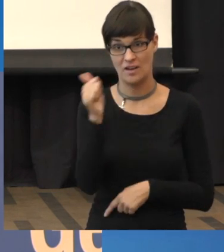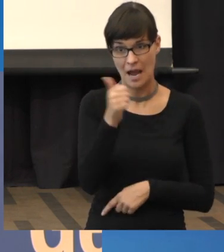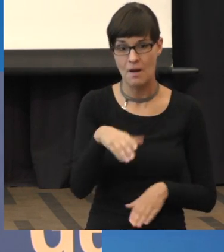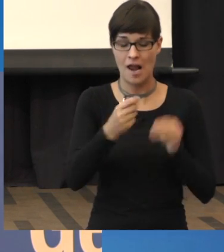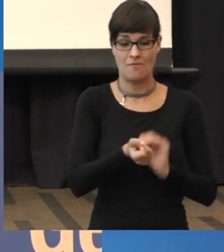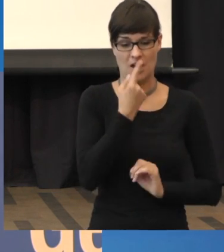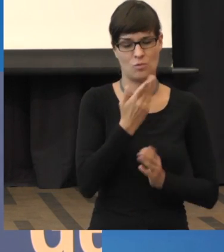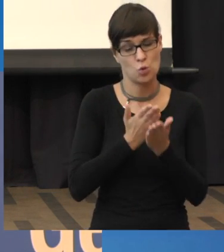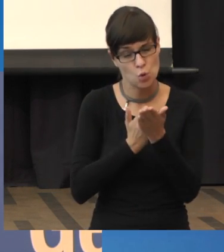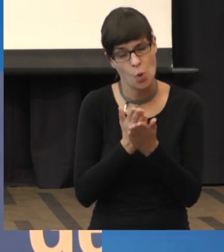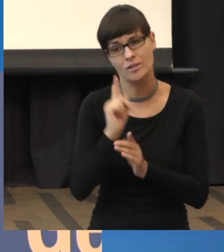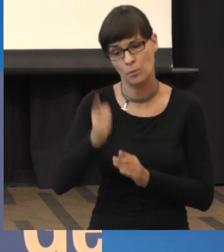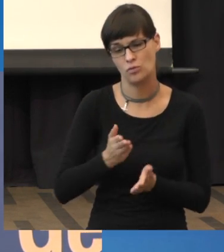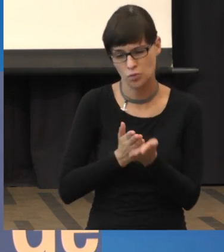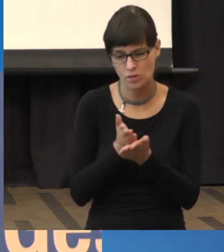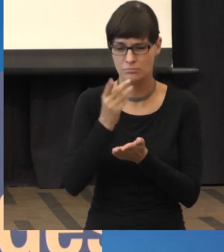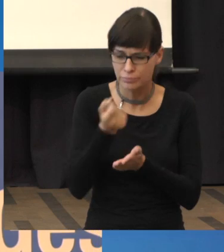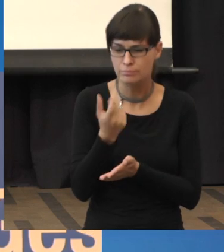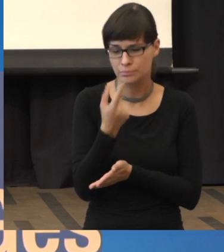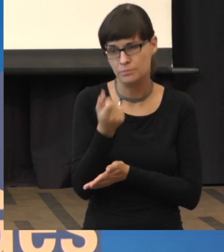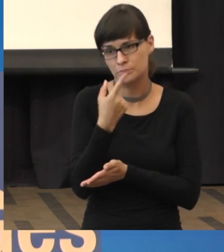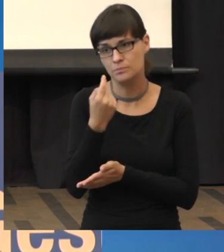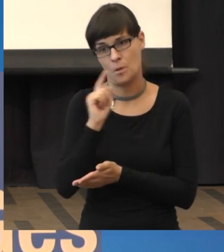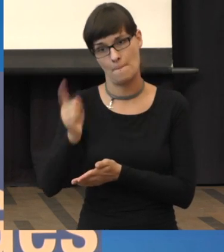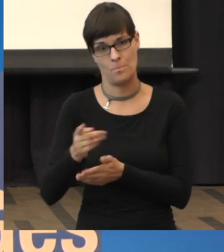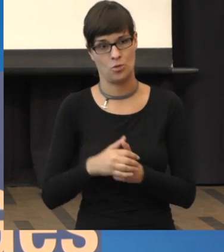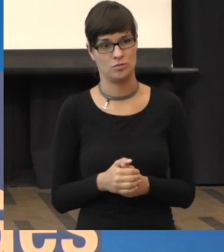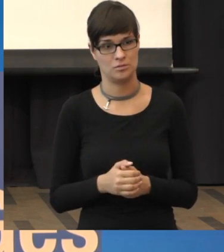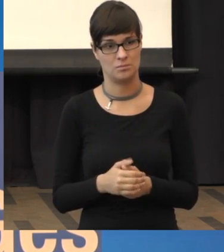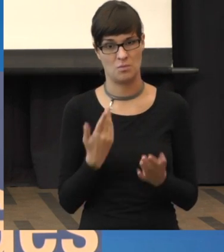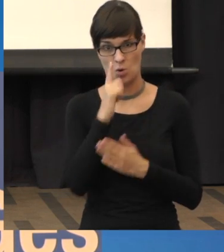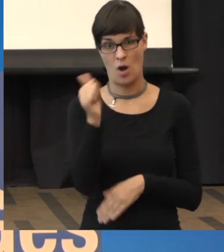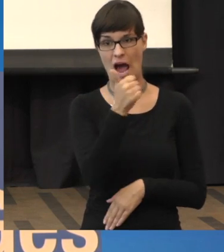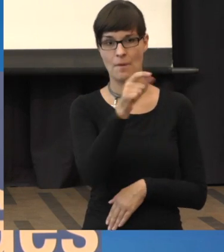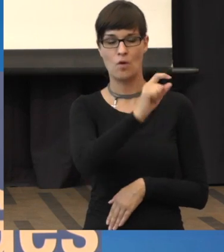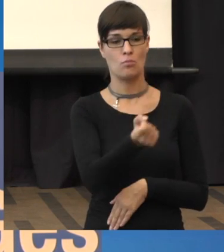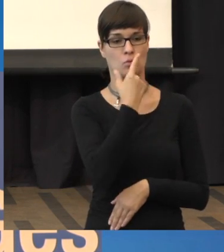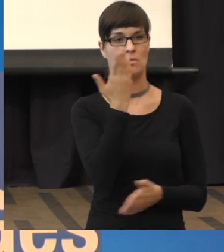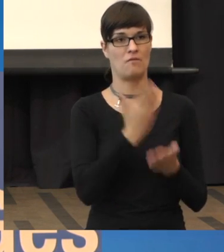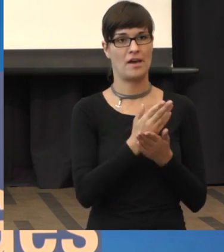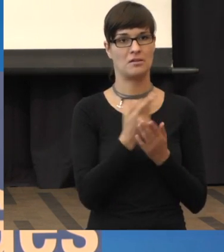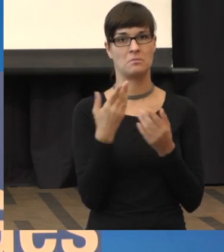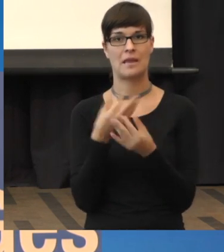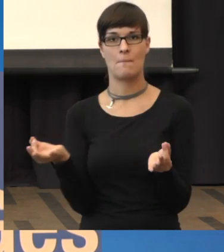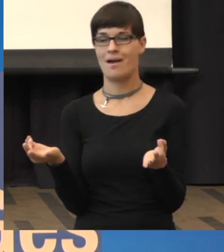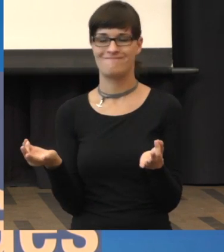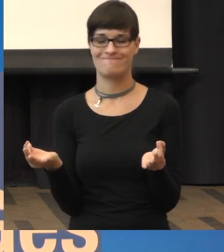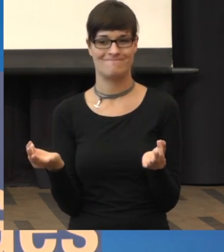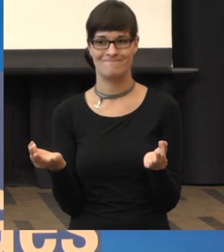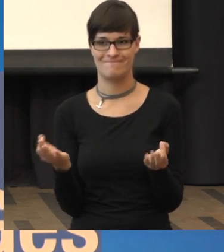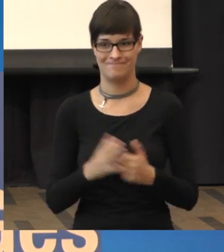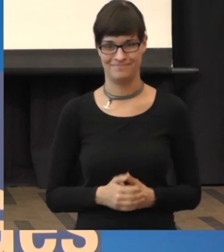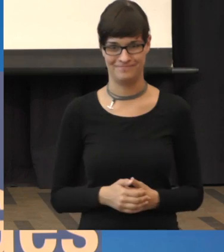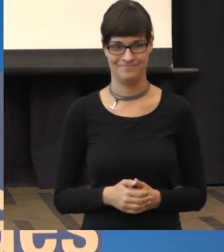sehr teuer. Dann gehen Sie in die Apotheke, gesagt, ich hätte das gegen die Markkondensation, packen die Apotheker Ihnen sofort die ganze Palette aus.